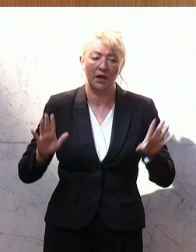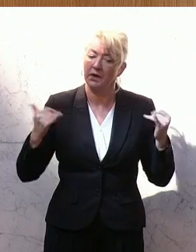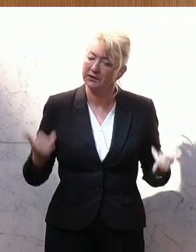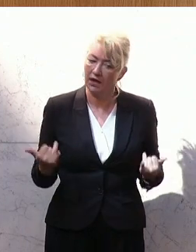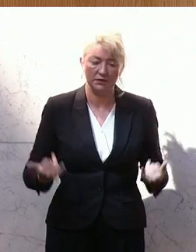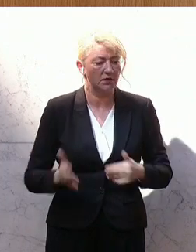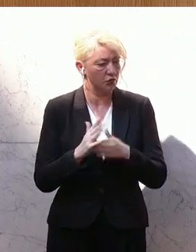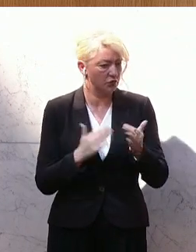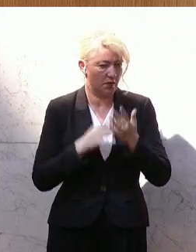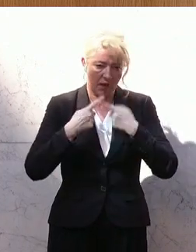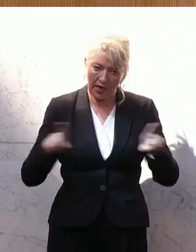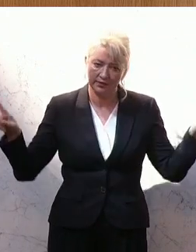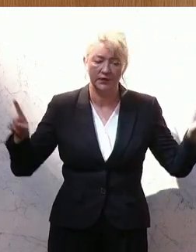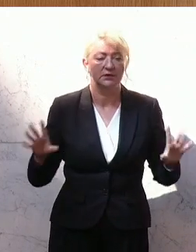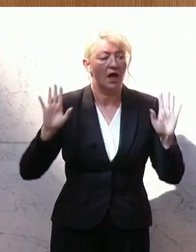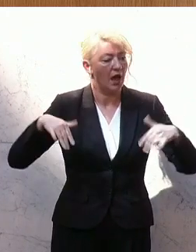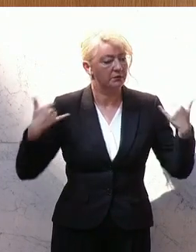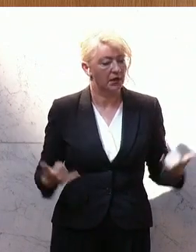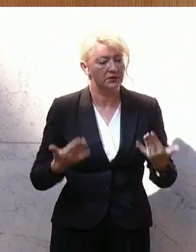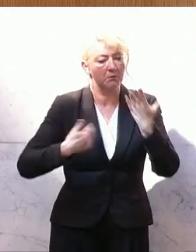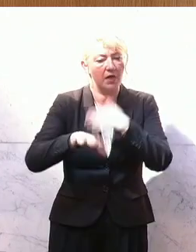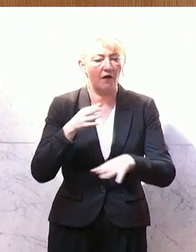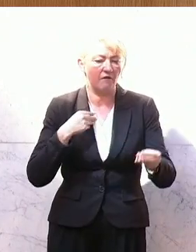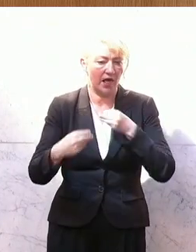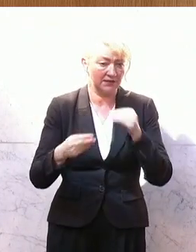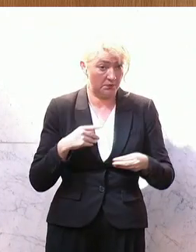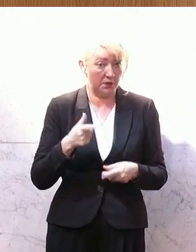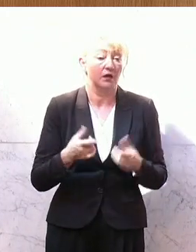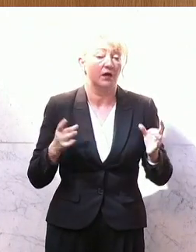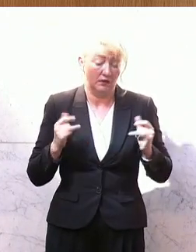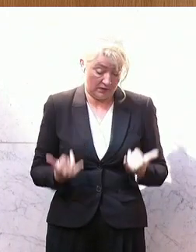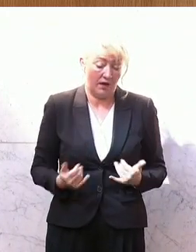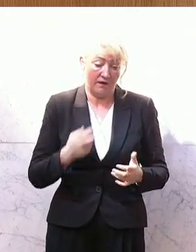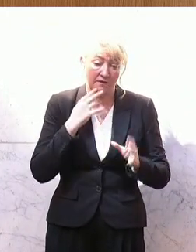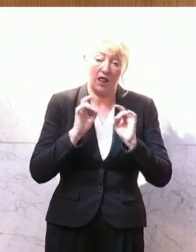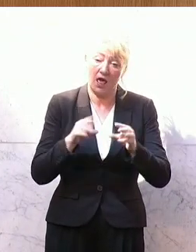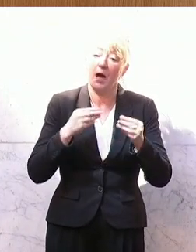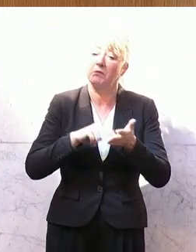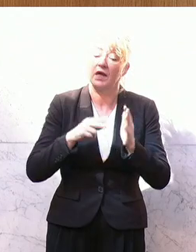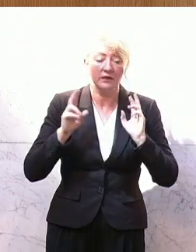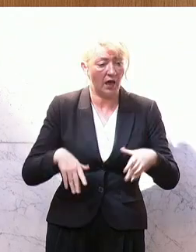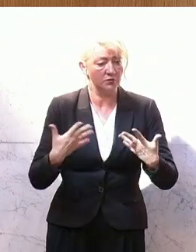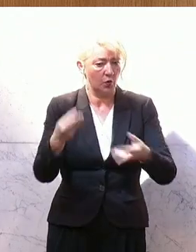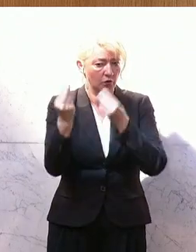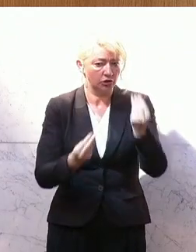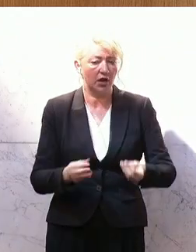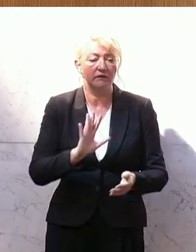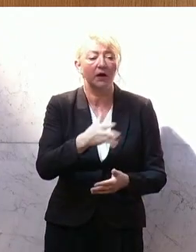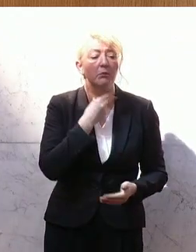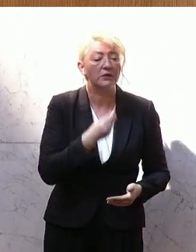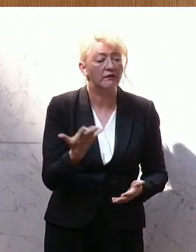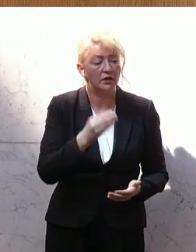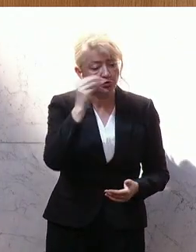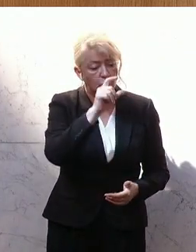haben dieses System geändert. Wir sind ab jetzt flexibler. Und genau das zu tun, dass wir die Lehrpläne so gestalten, dass sie den Bedürfnissen der